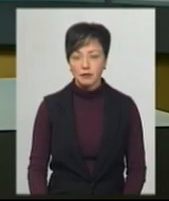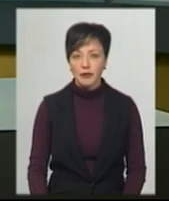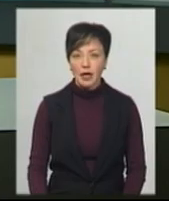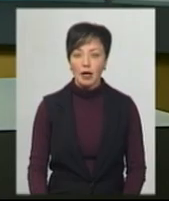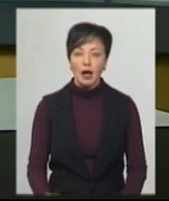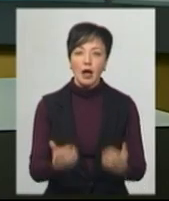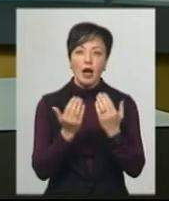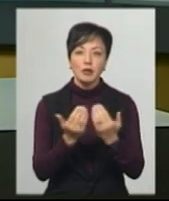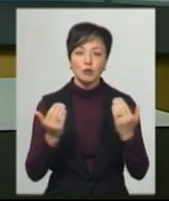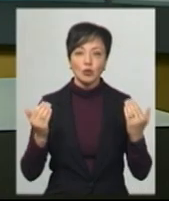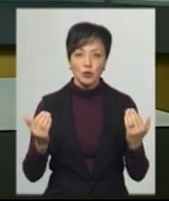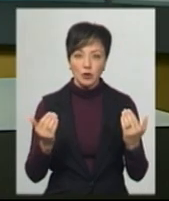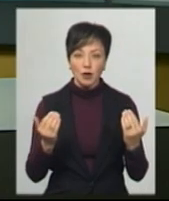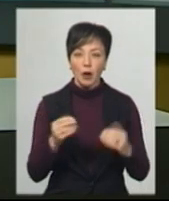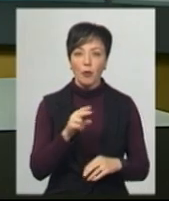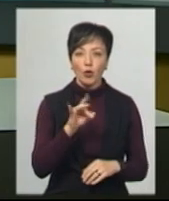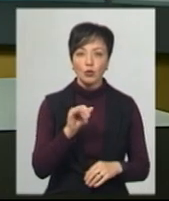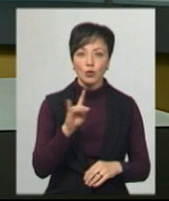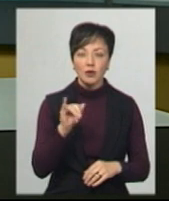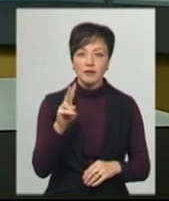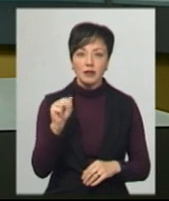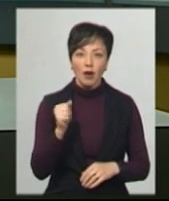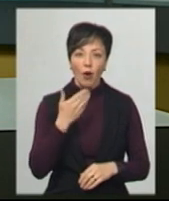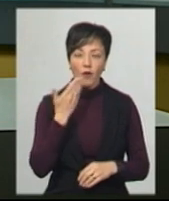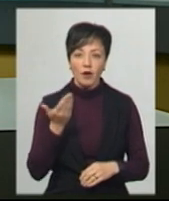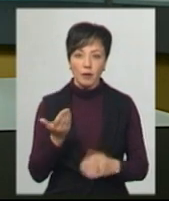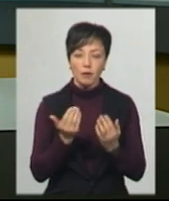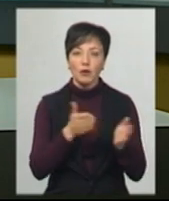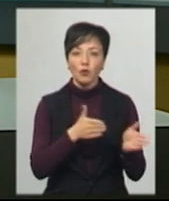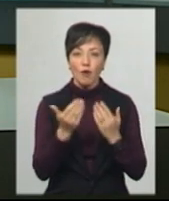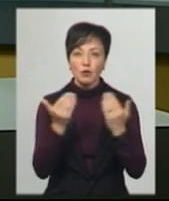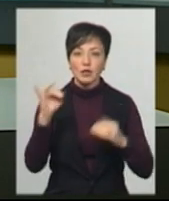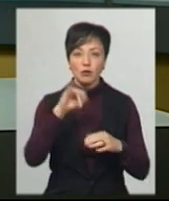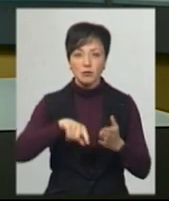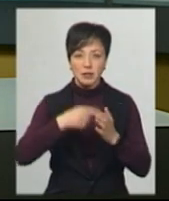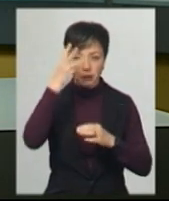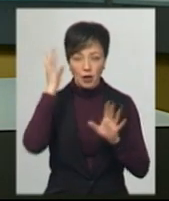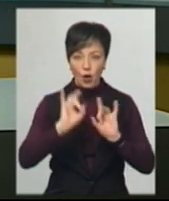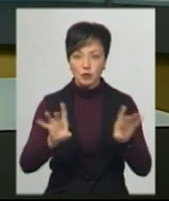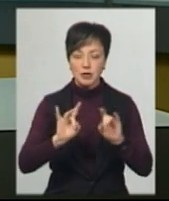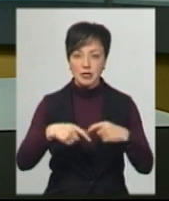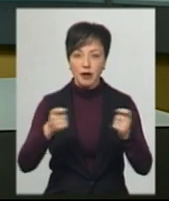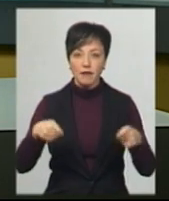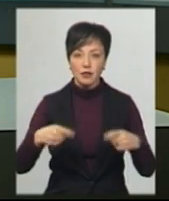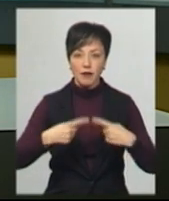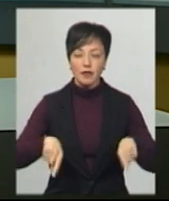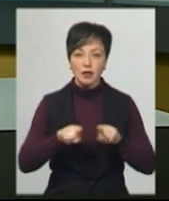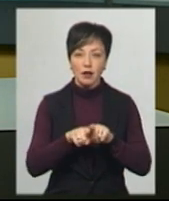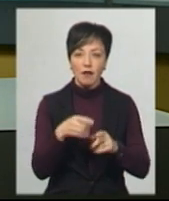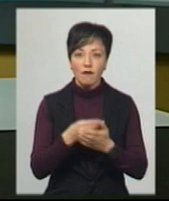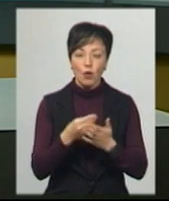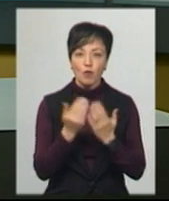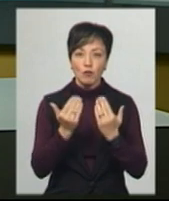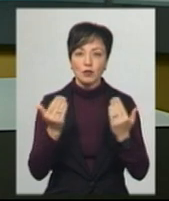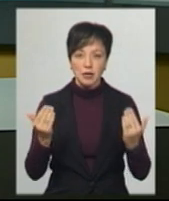Експозицію Проскурівської говірки підготували у музеї історії міста Хмельницьку. Про це розповіла завідувачка відділом фондів